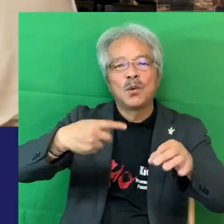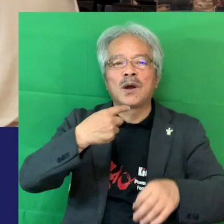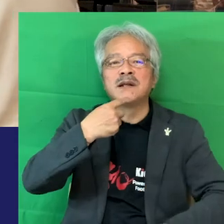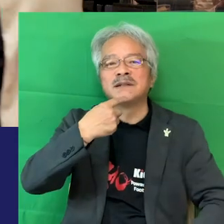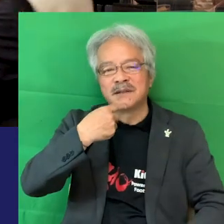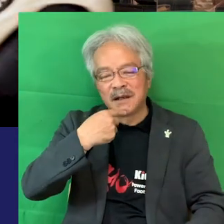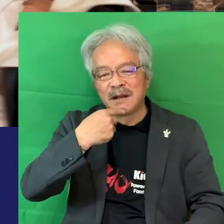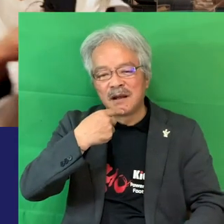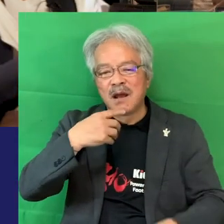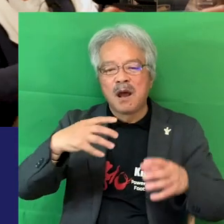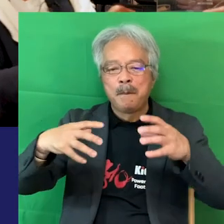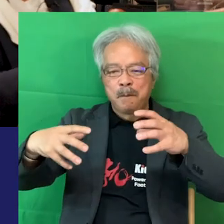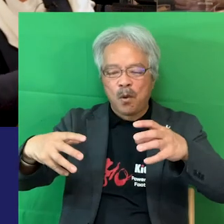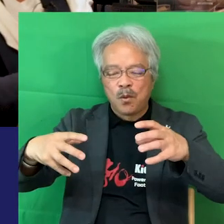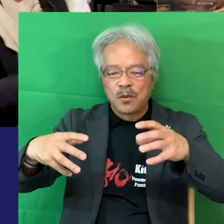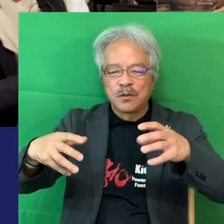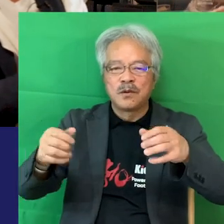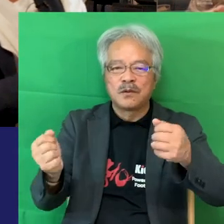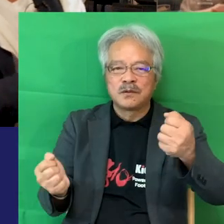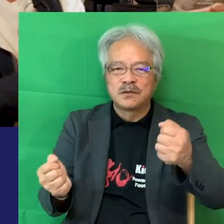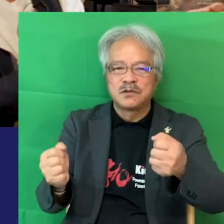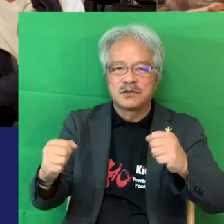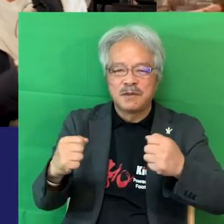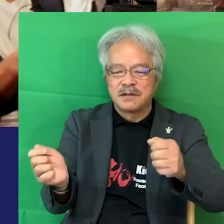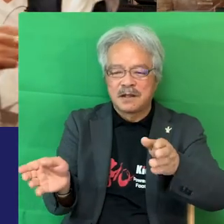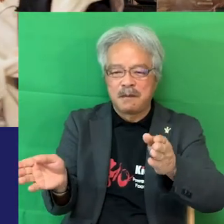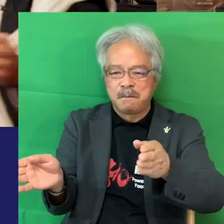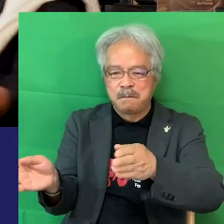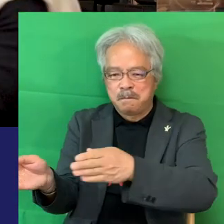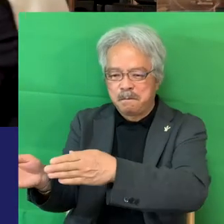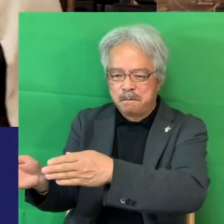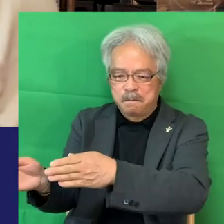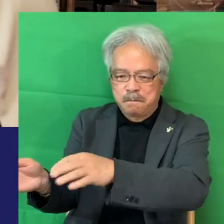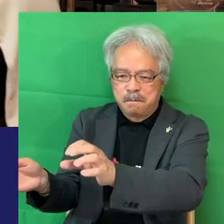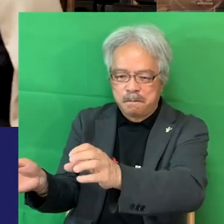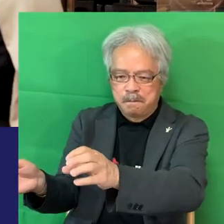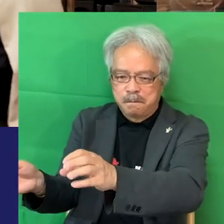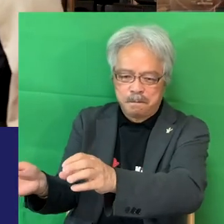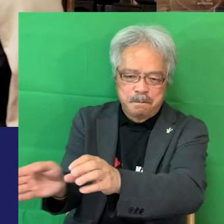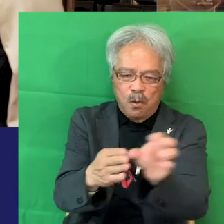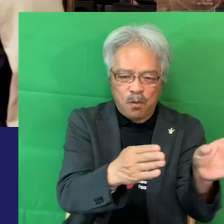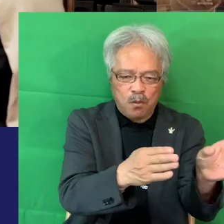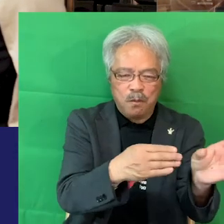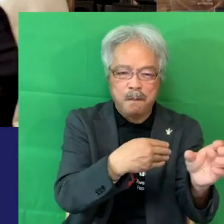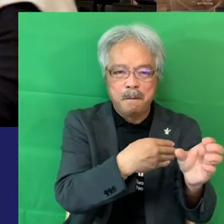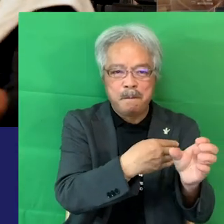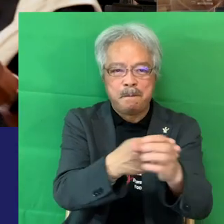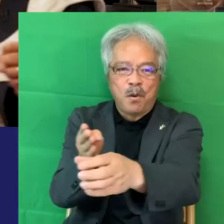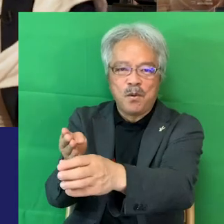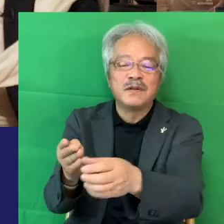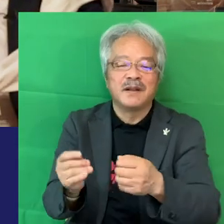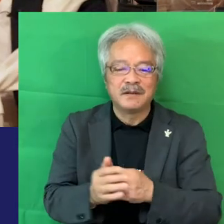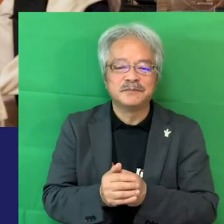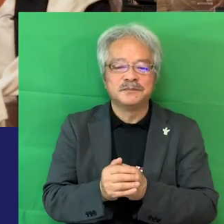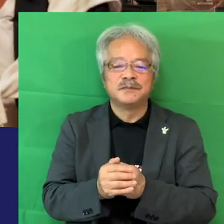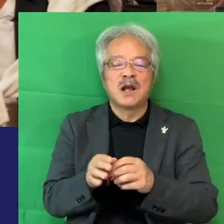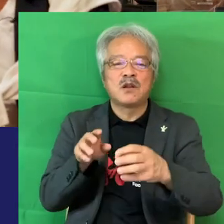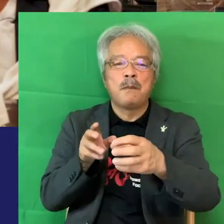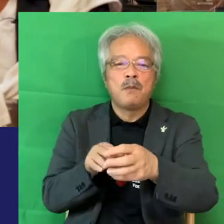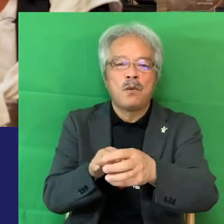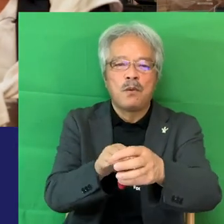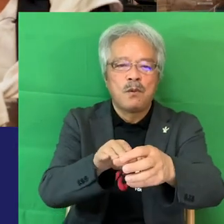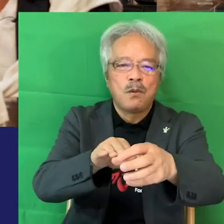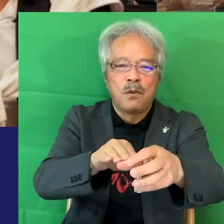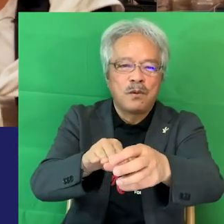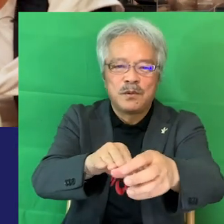回転してこれでこう当ててボールを運んでいくんだよねそう前で押しながらドリブルも